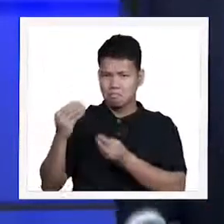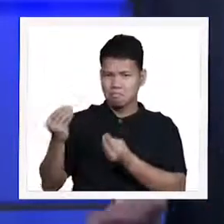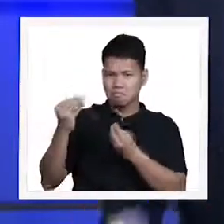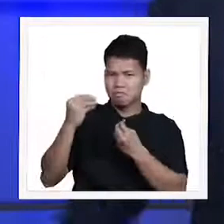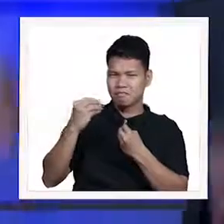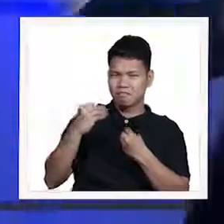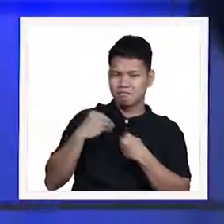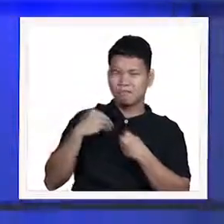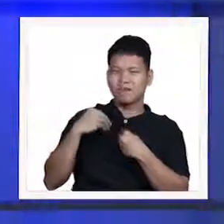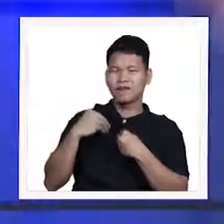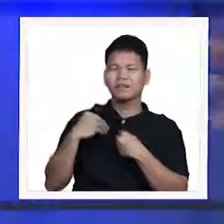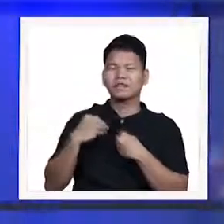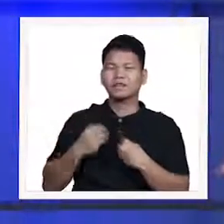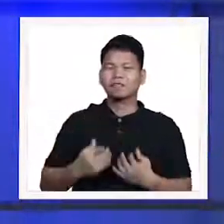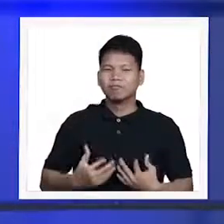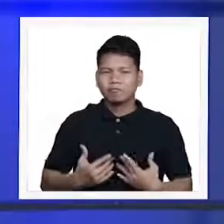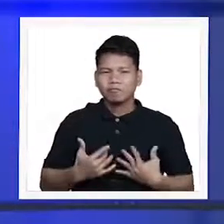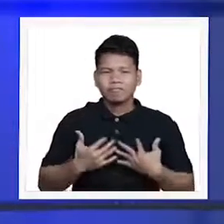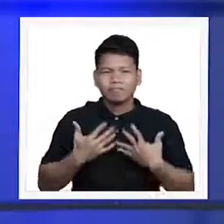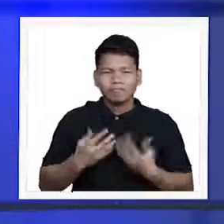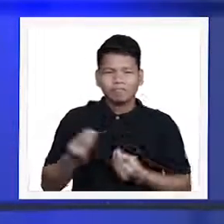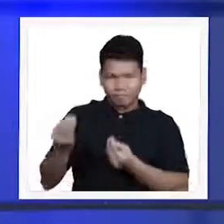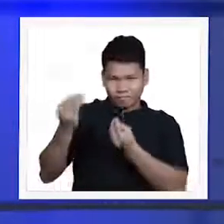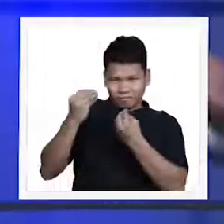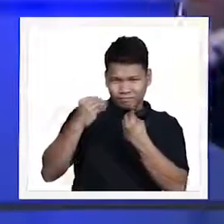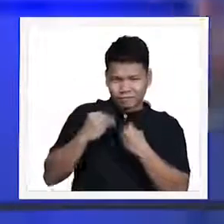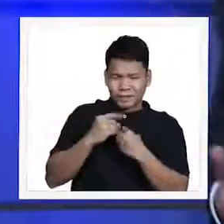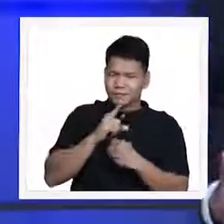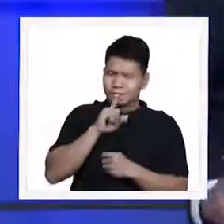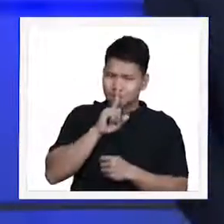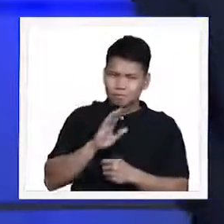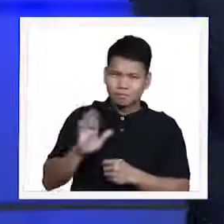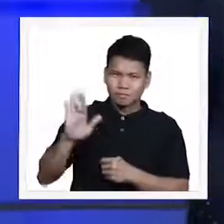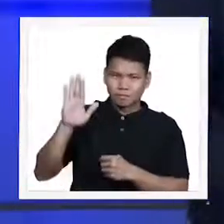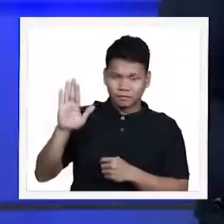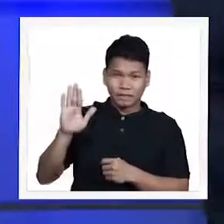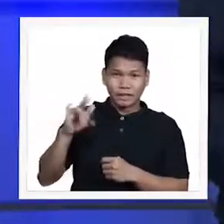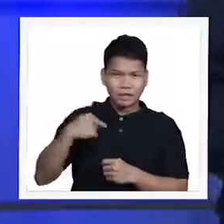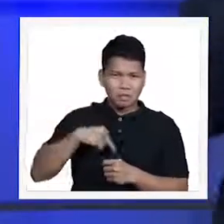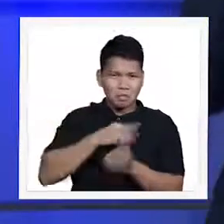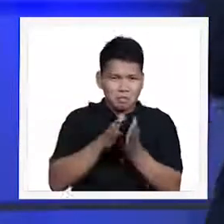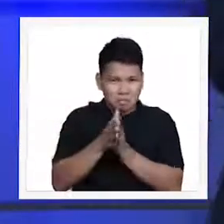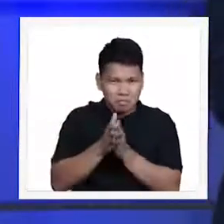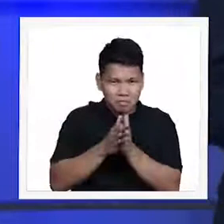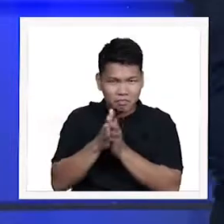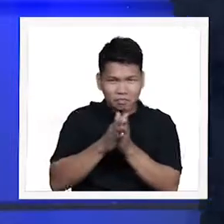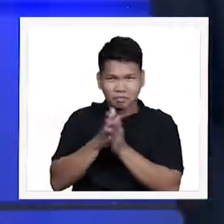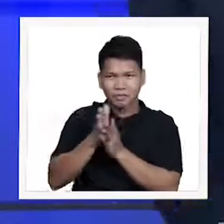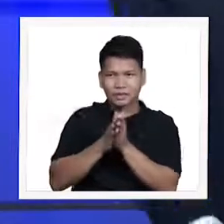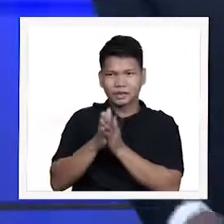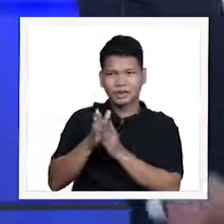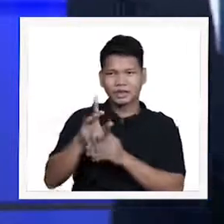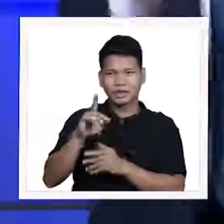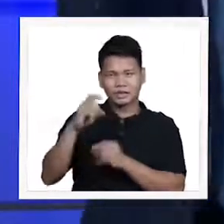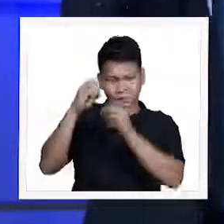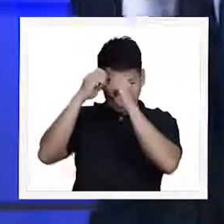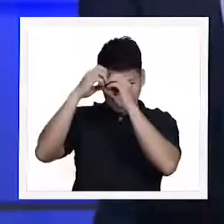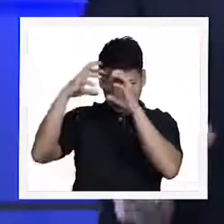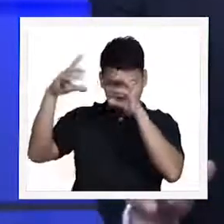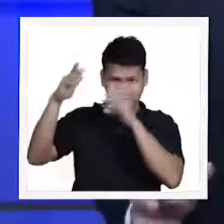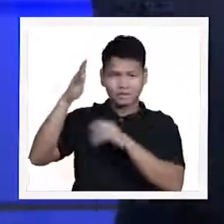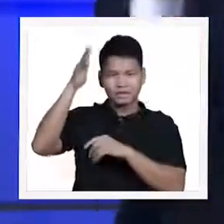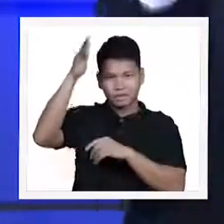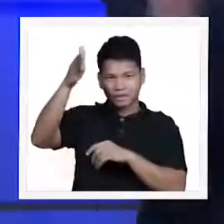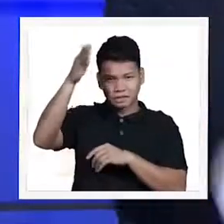assurance na lahat ng ating mga mithin sa ating mga buhay. Eventually by